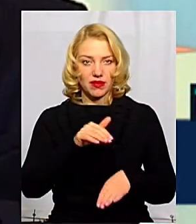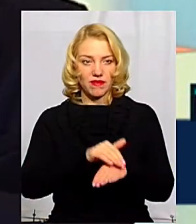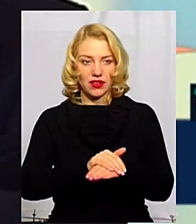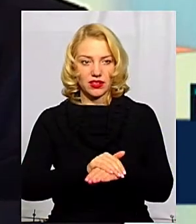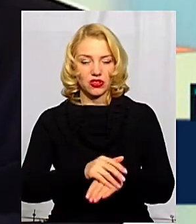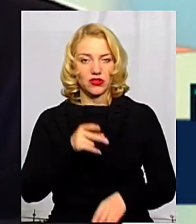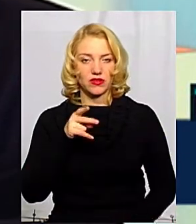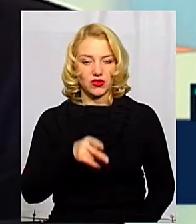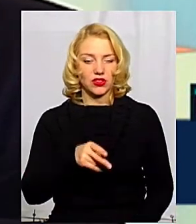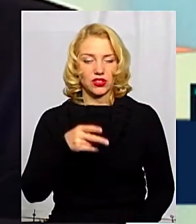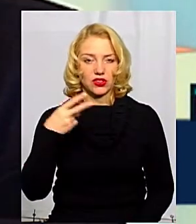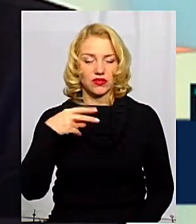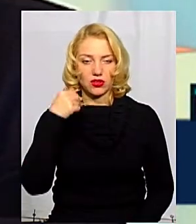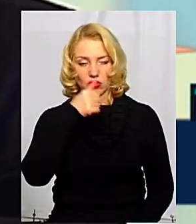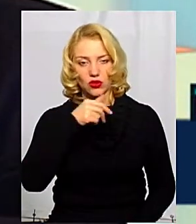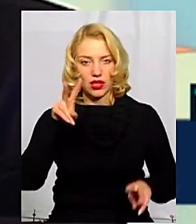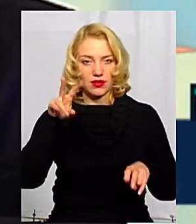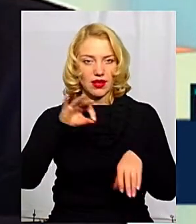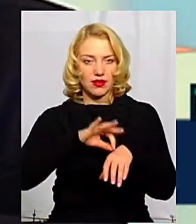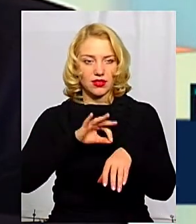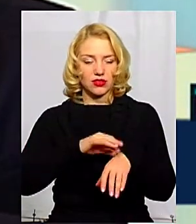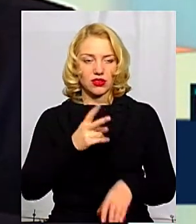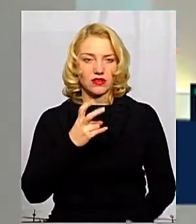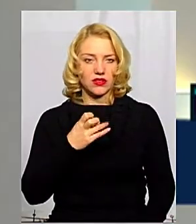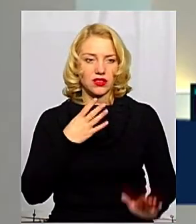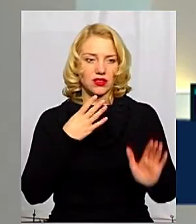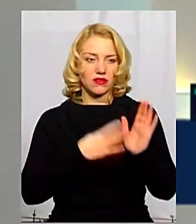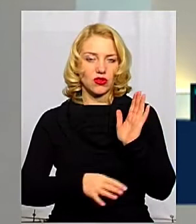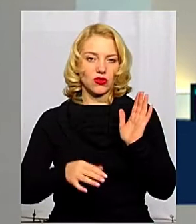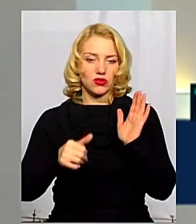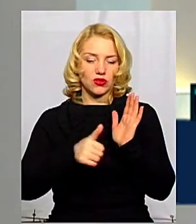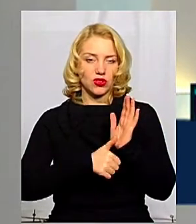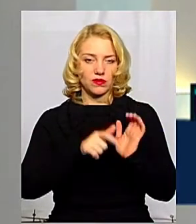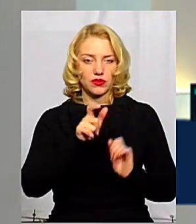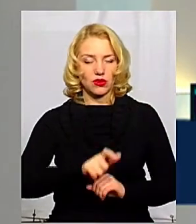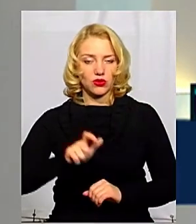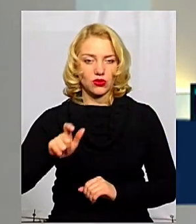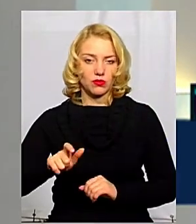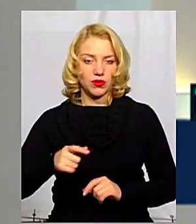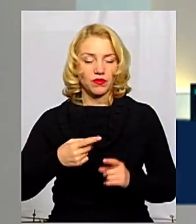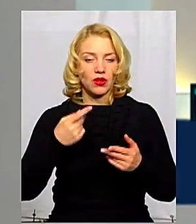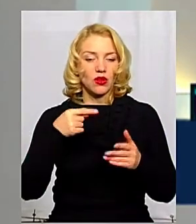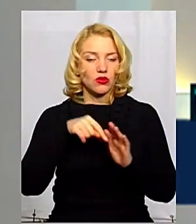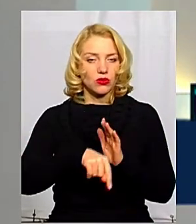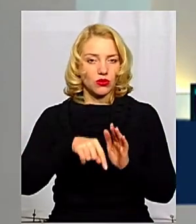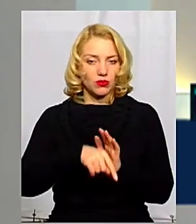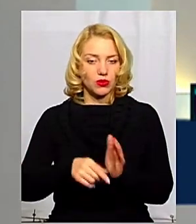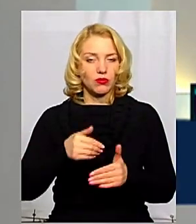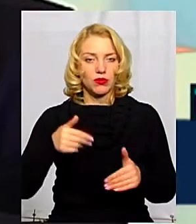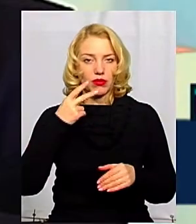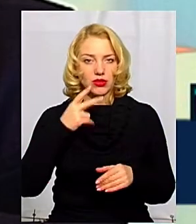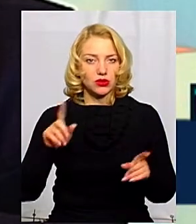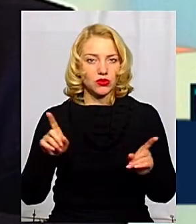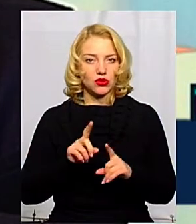2020 року, діагноз грип поставлено 296 особам. Тобто, ми бачимо, що все-таки